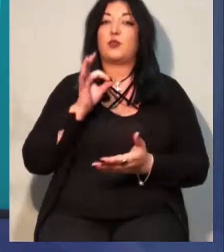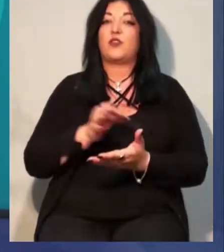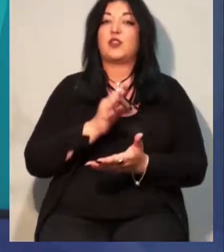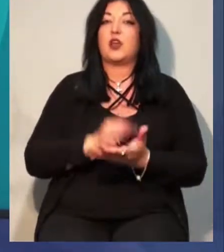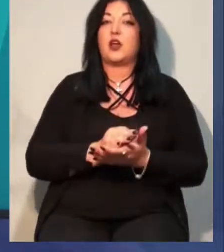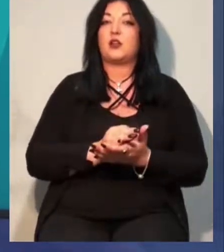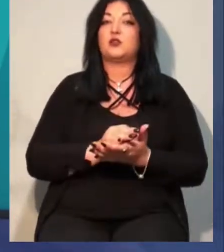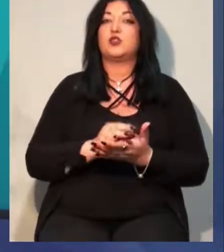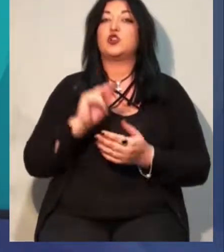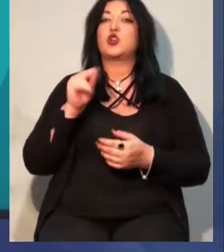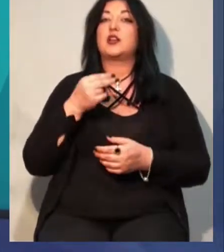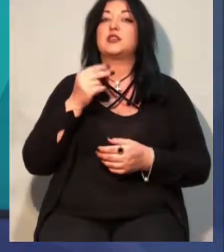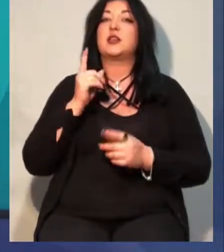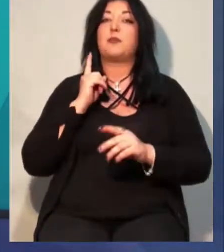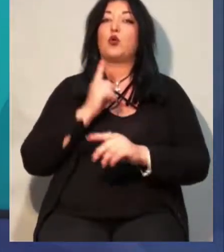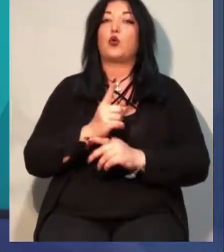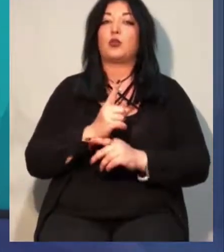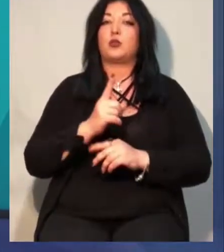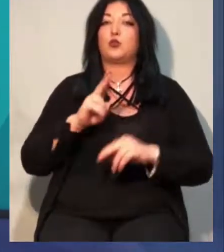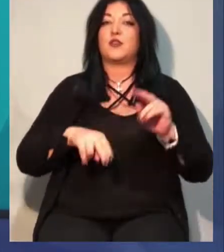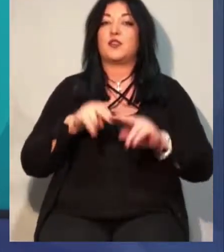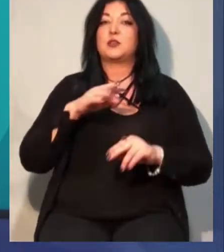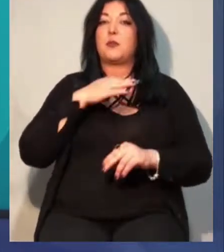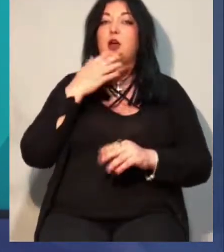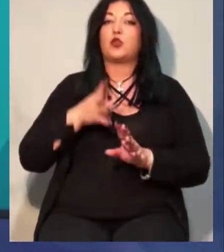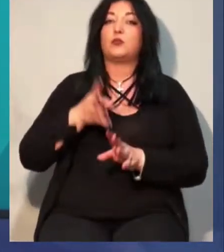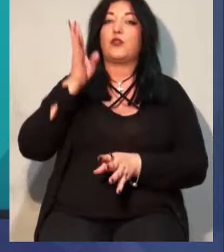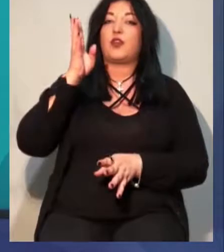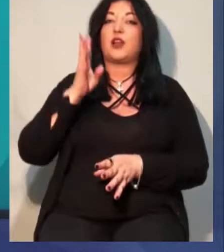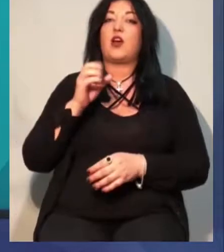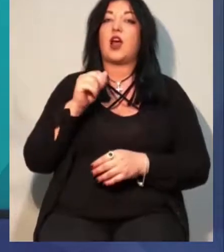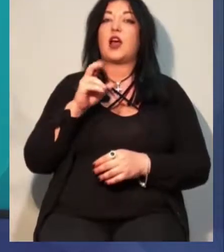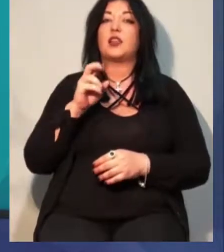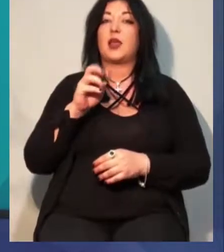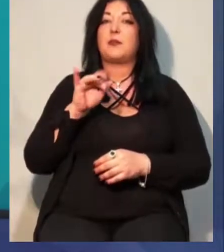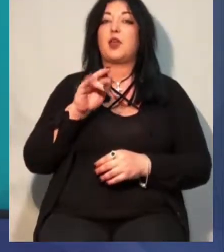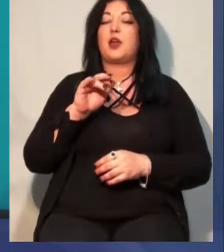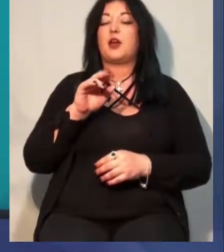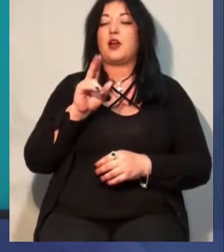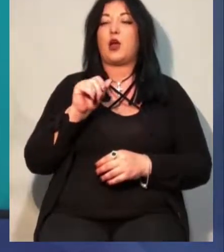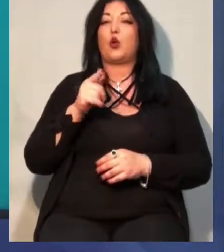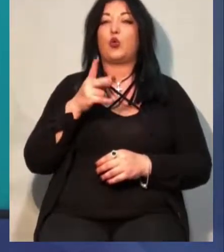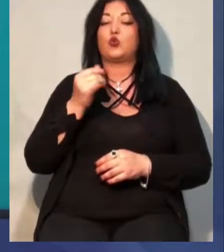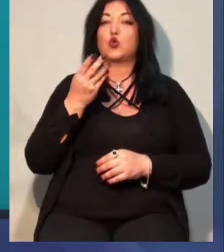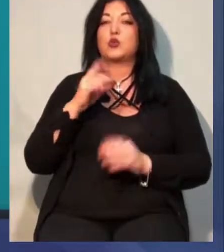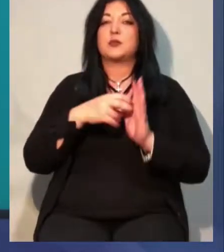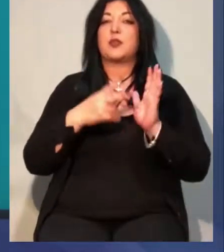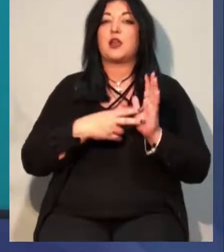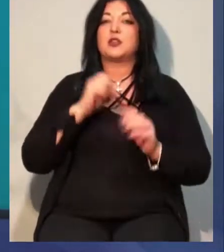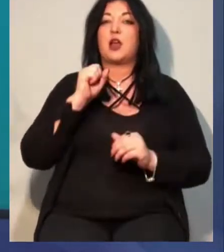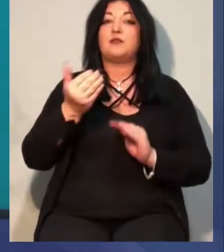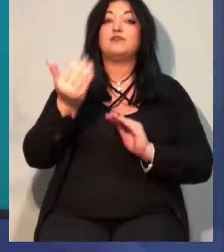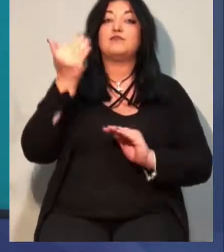будівництва багатоповерхівки на проспекті Академіка Глушко-17А. Раніше її виніс Одеський державний